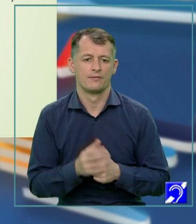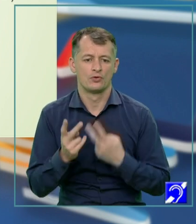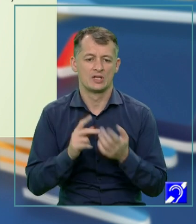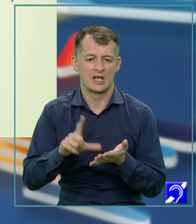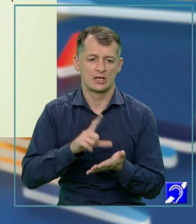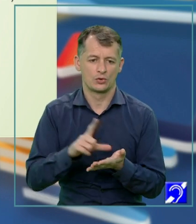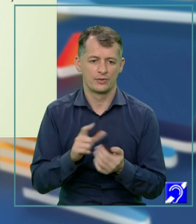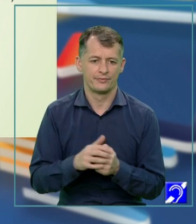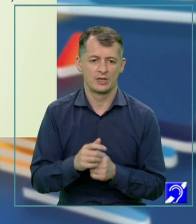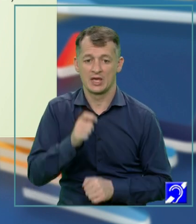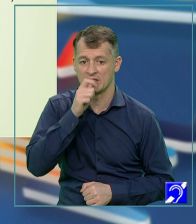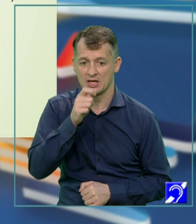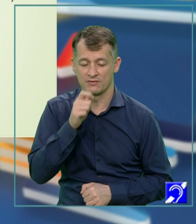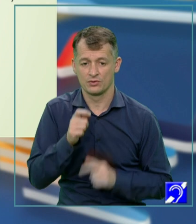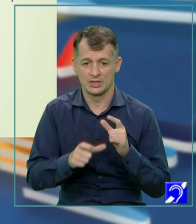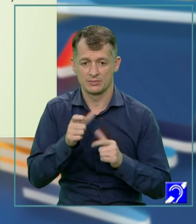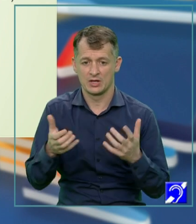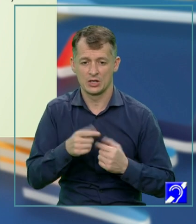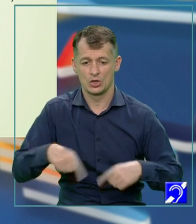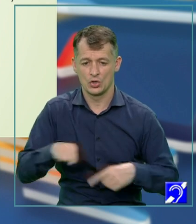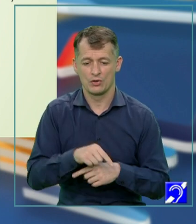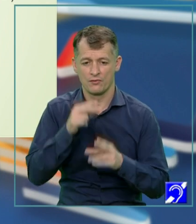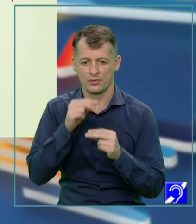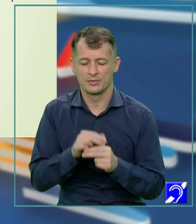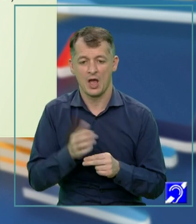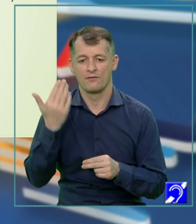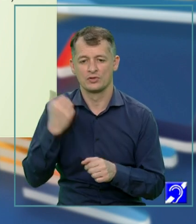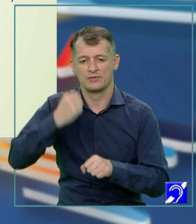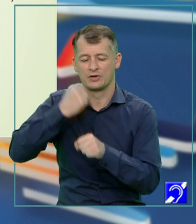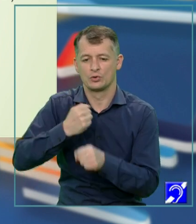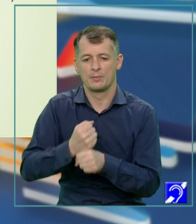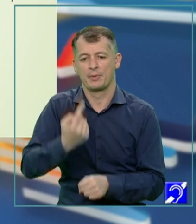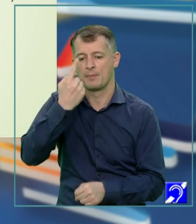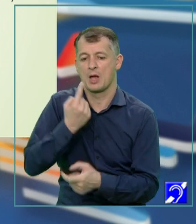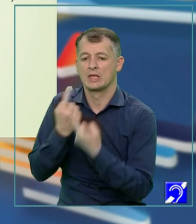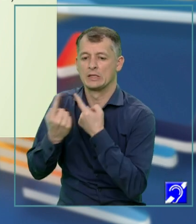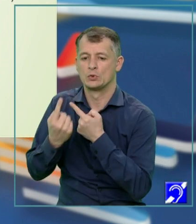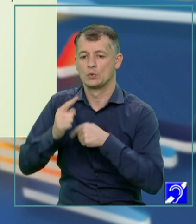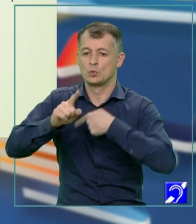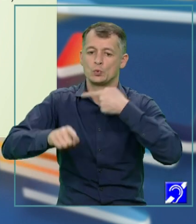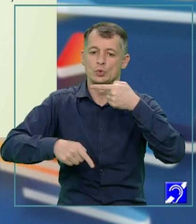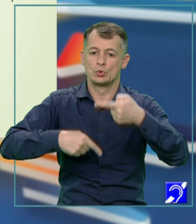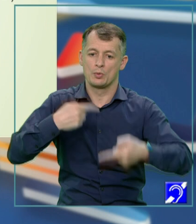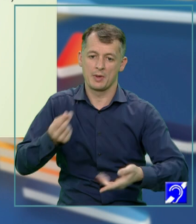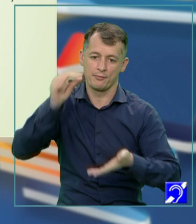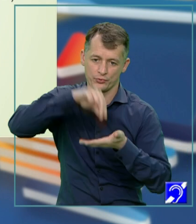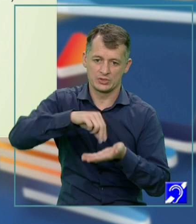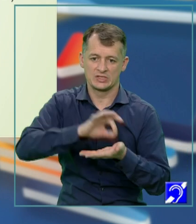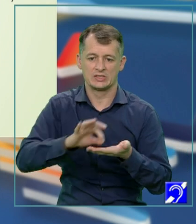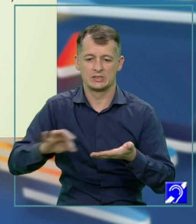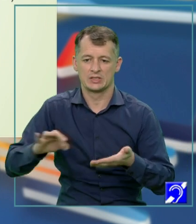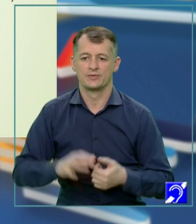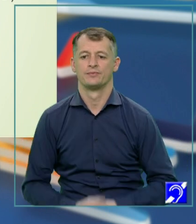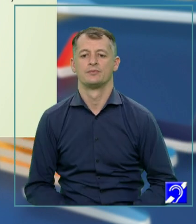Interviul despre care noi discutăm a fost realizat mai întâi oral și apoi a fost publicat.